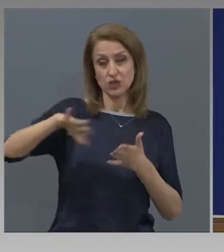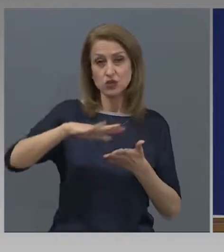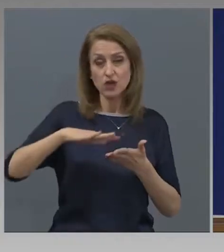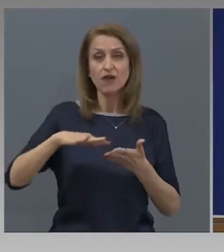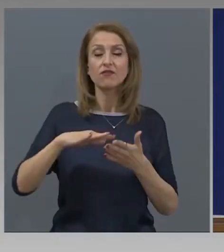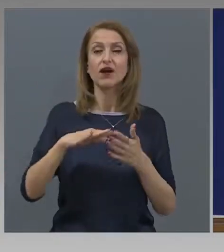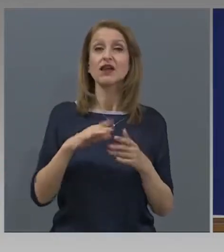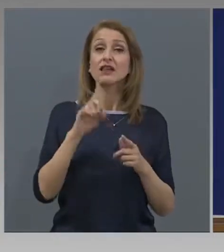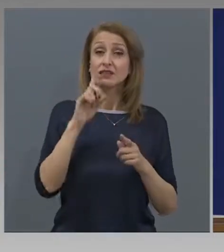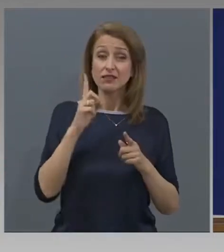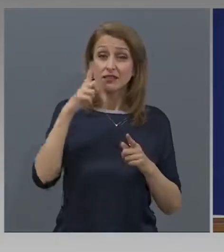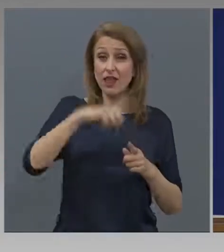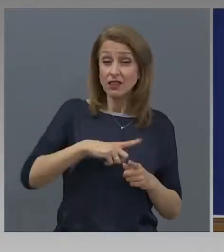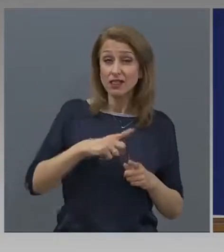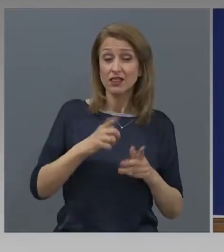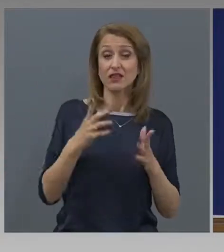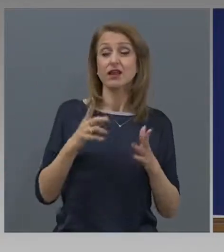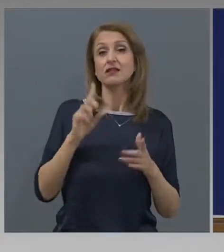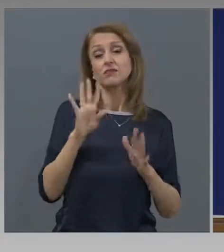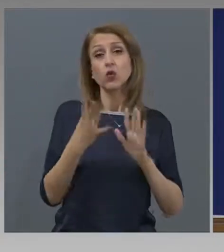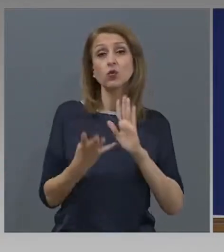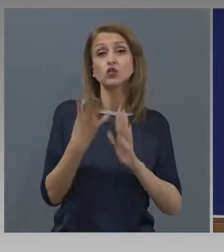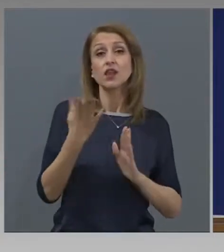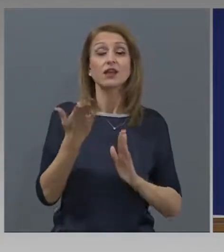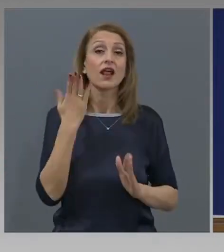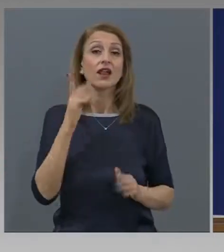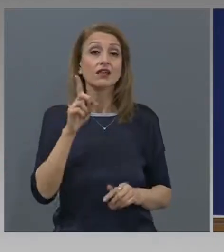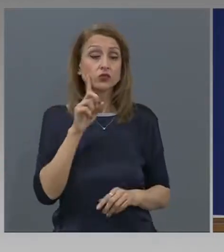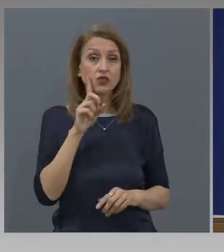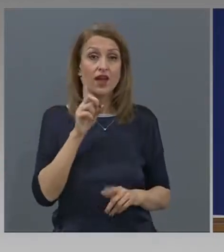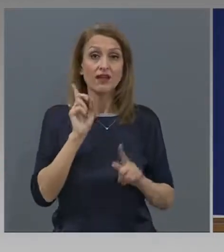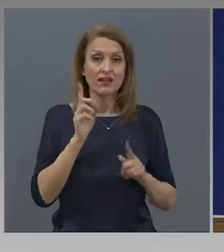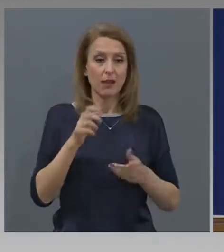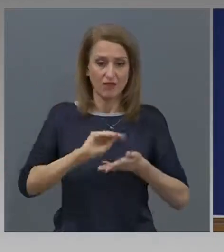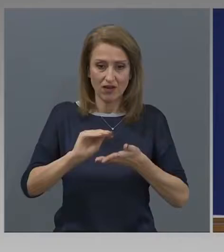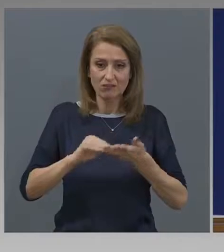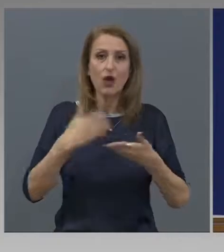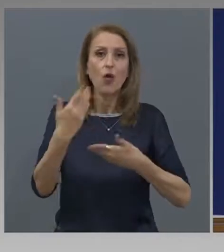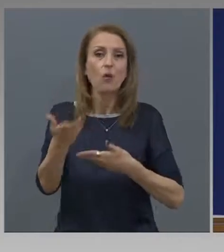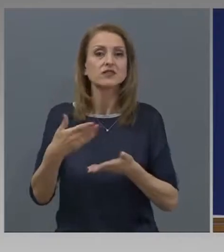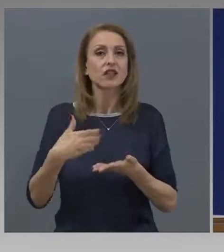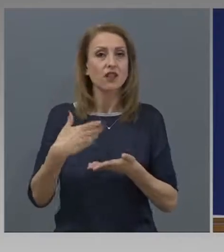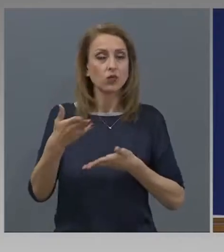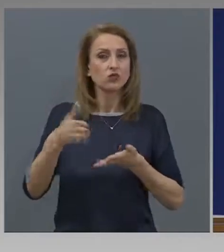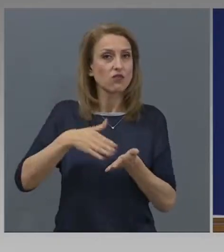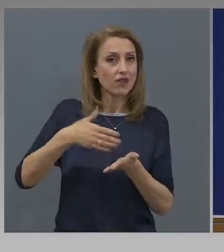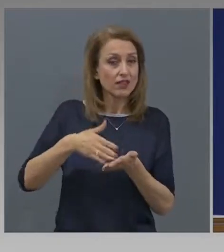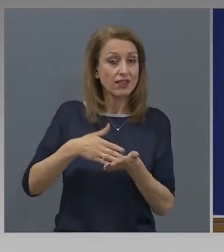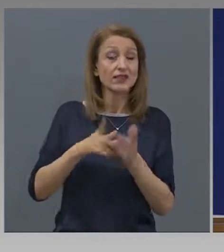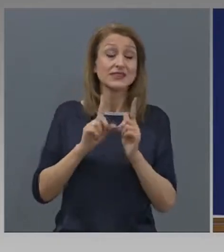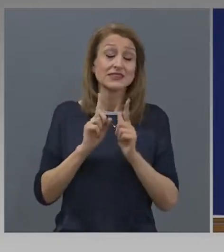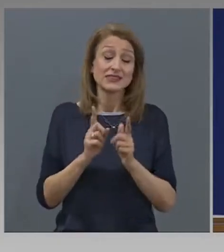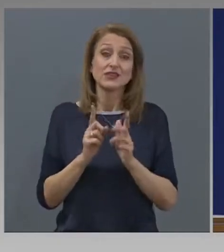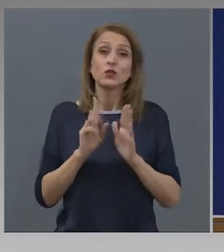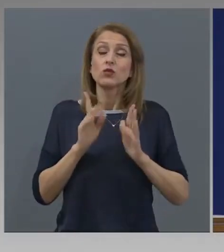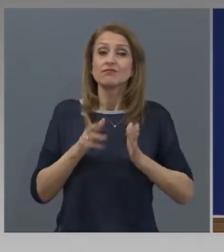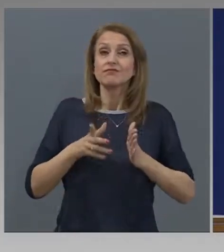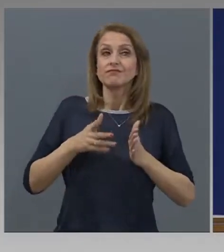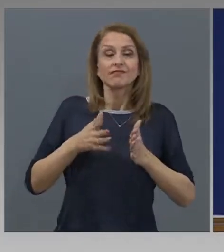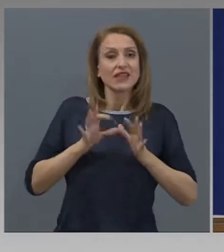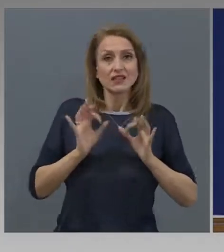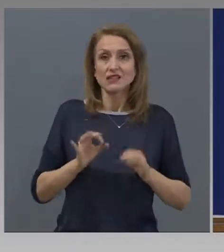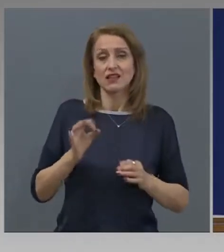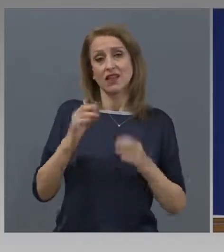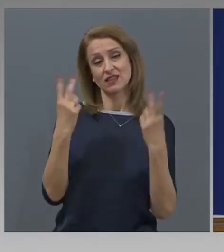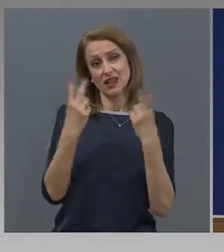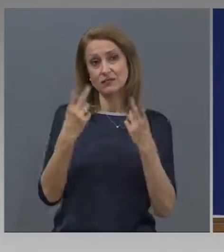обслужват около 4 000 души и се надявам да можем да проявим необходимото разбиране към извънредното натоварване, на което